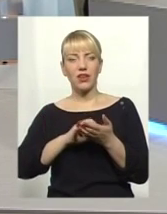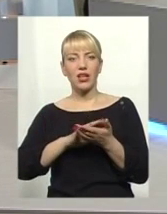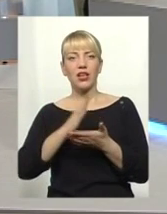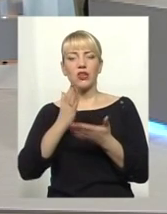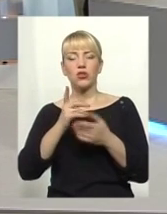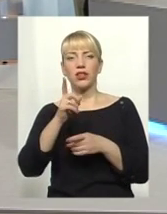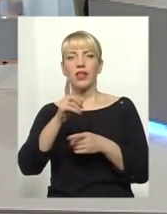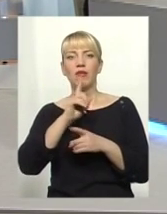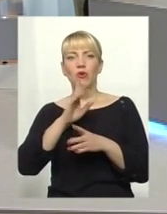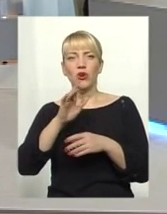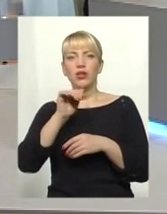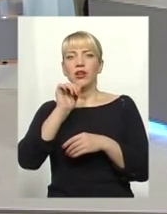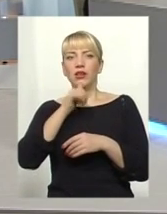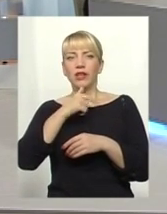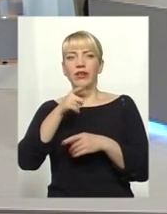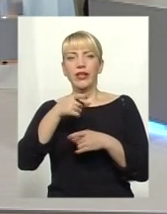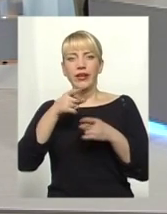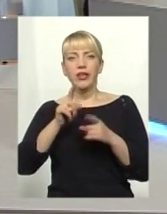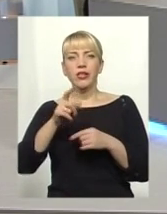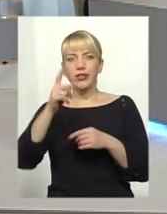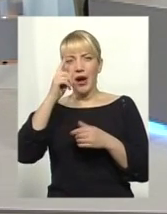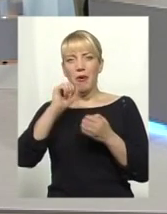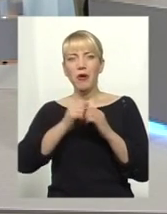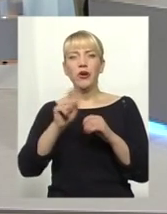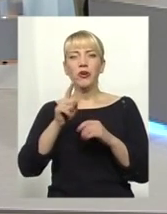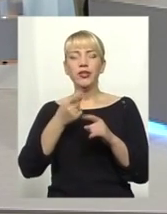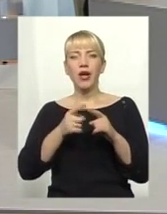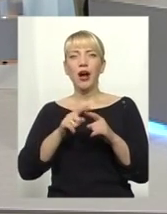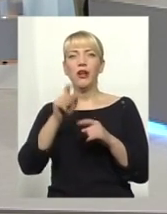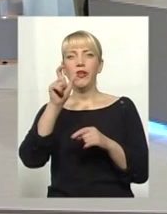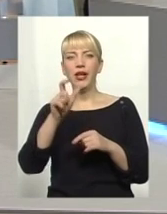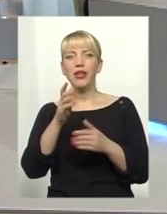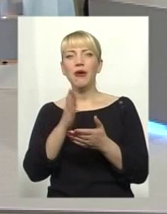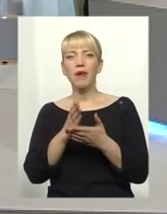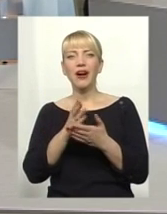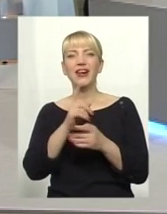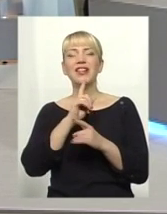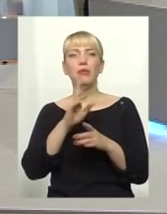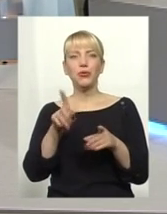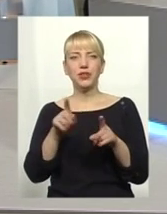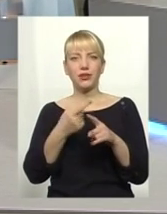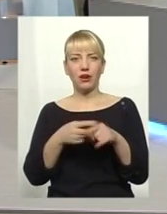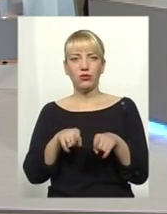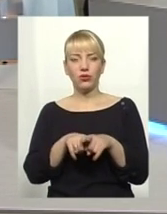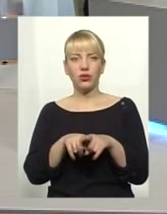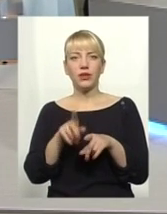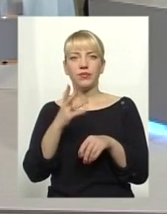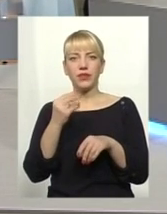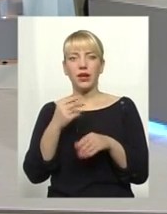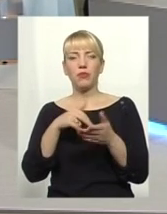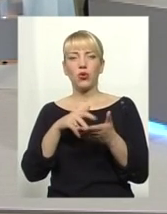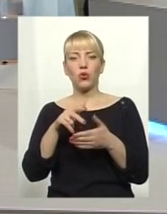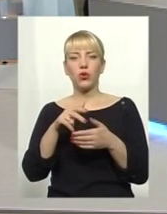лінивий, ти дійсно запам'ятаєш, що ця людина має. І вже не буде такого, знаєте, там проходить кандидат